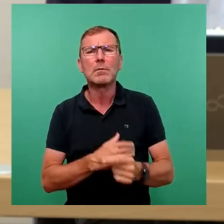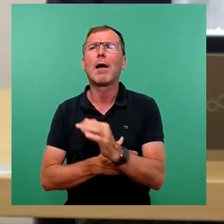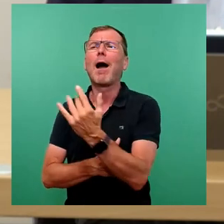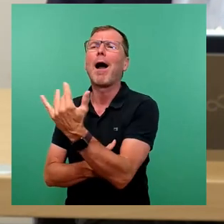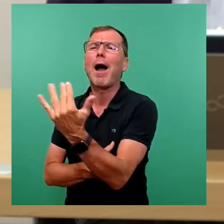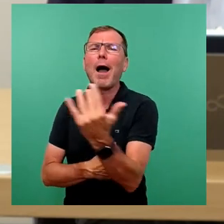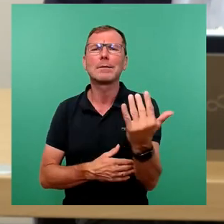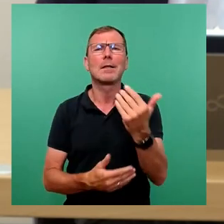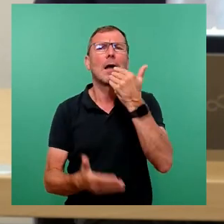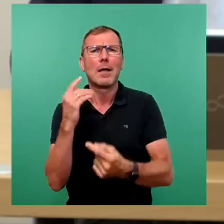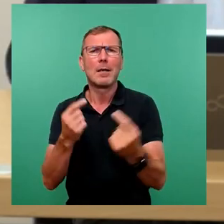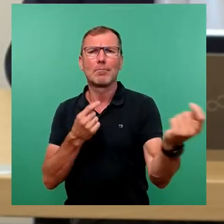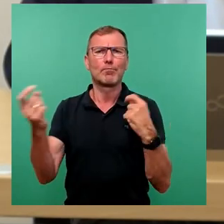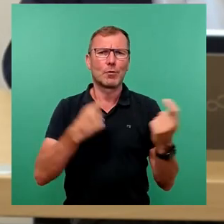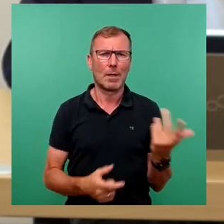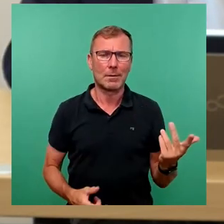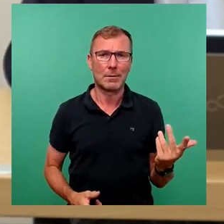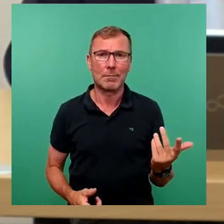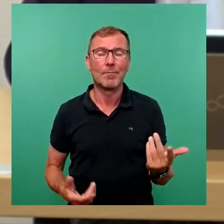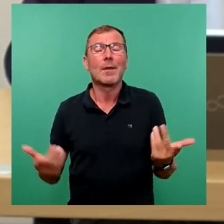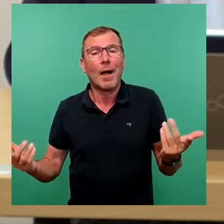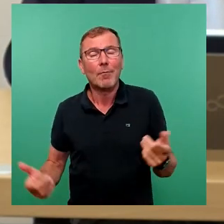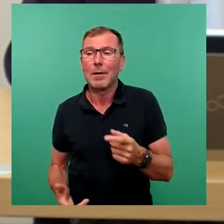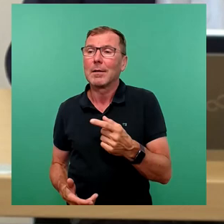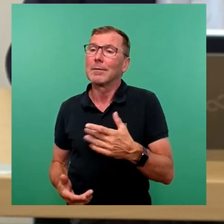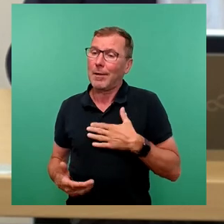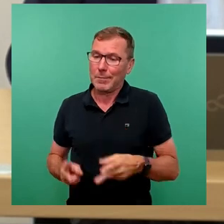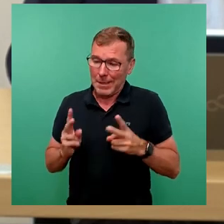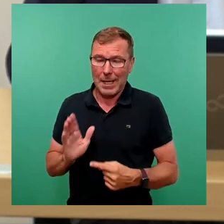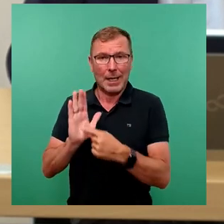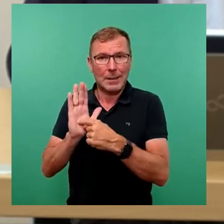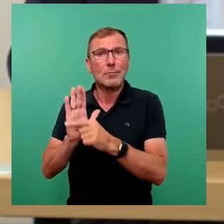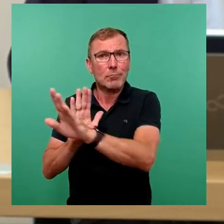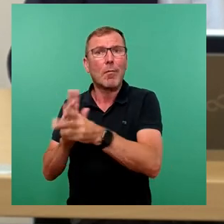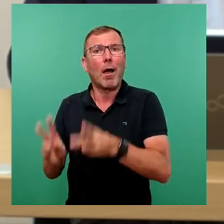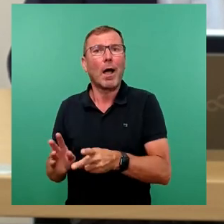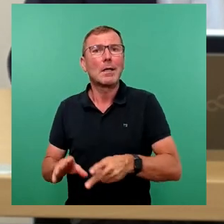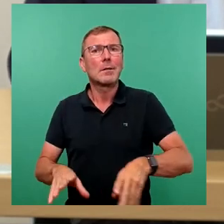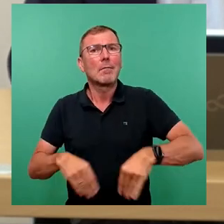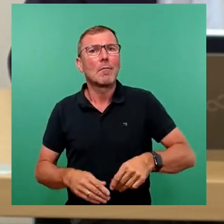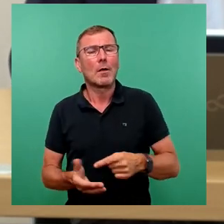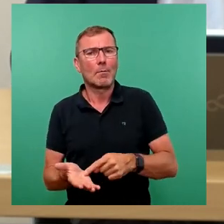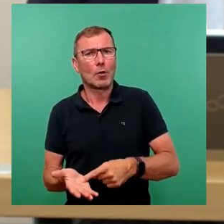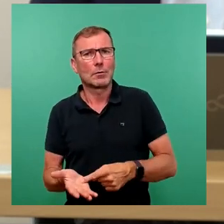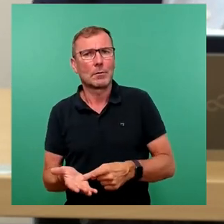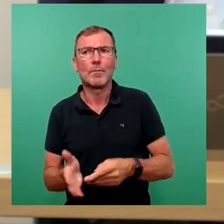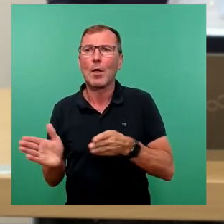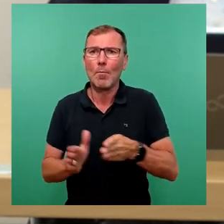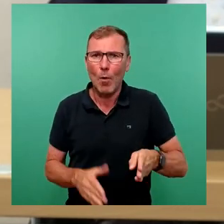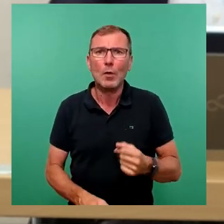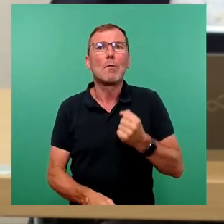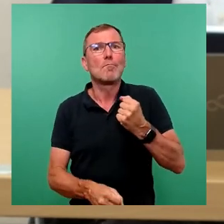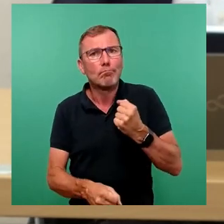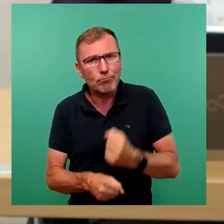die aber natürlich nach unseren Rechten auch ihre Rechte wahrnehmen können. Und das muss die Behörde entsprechend